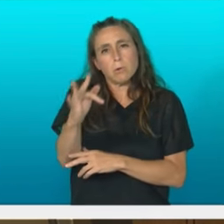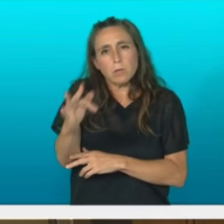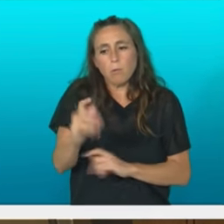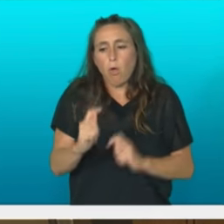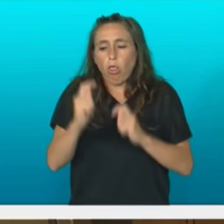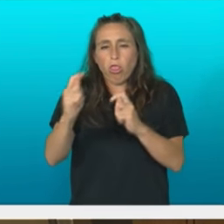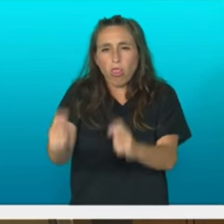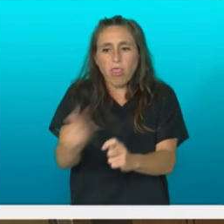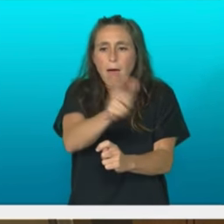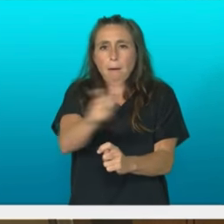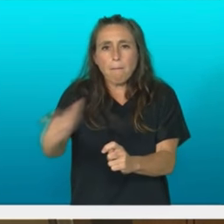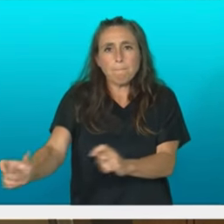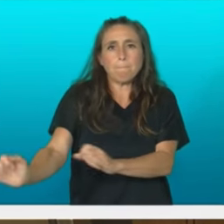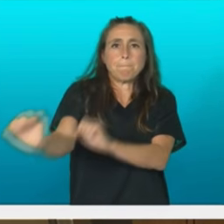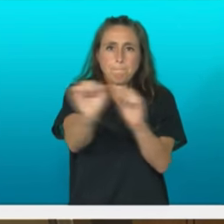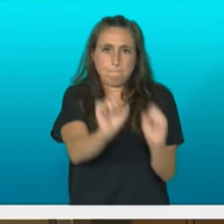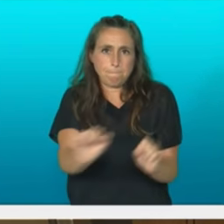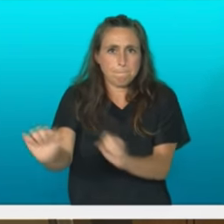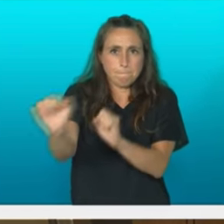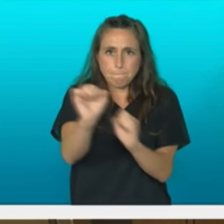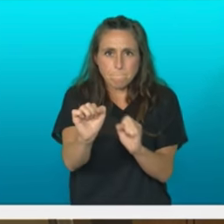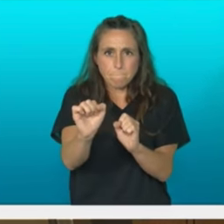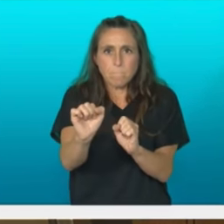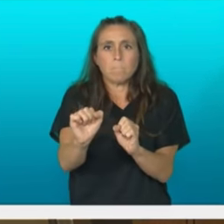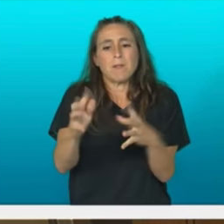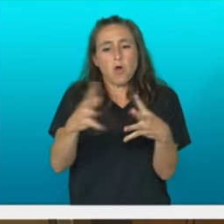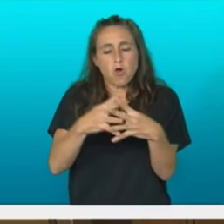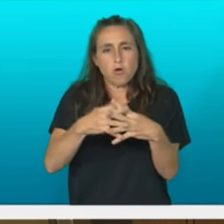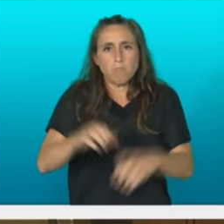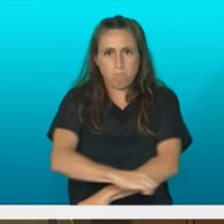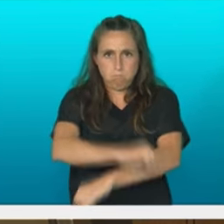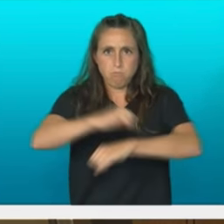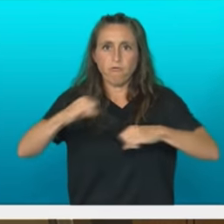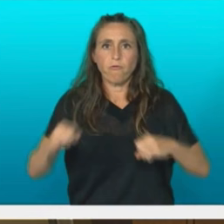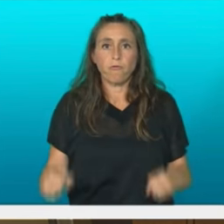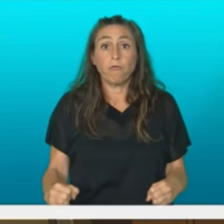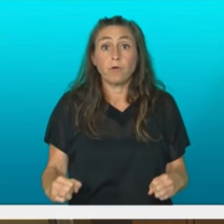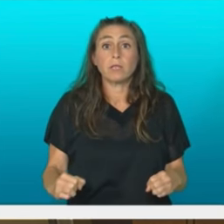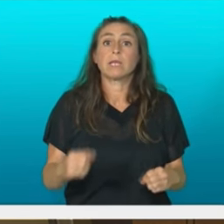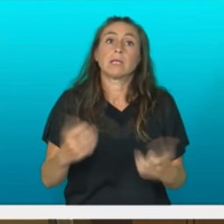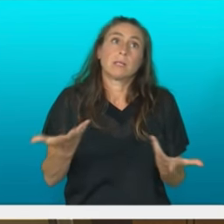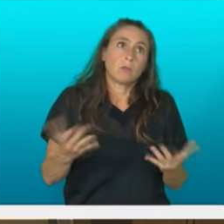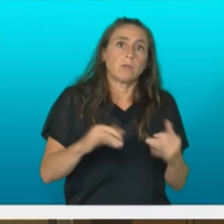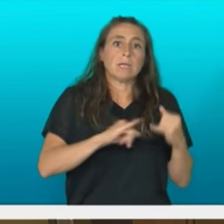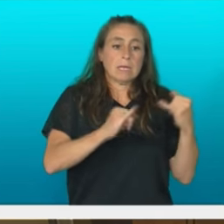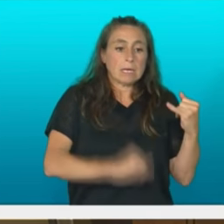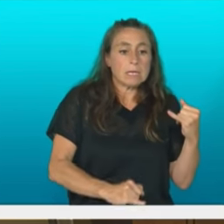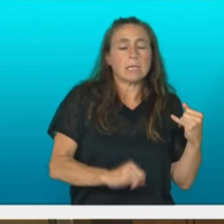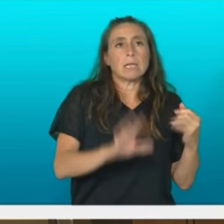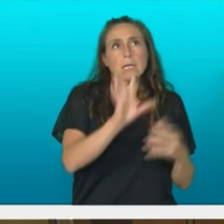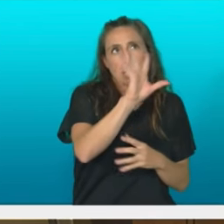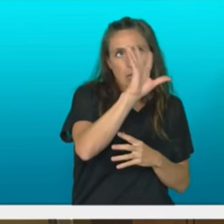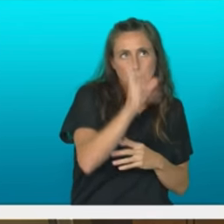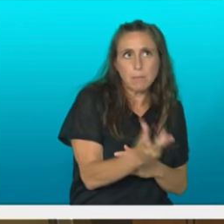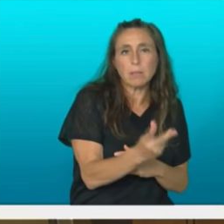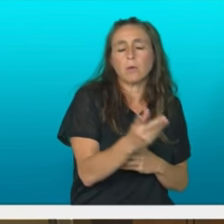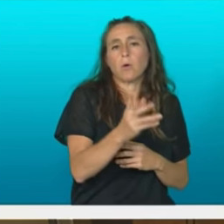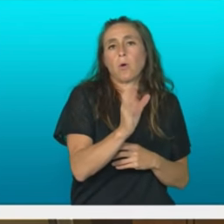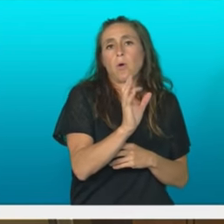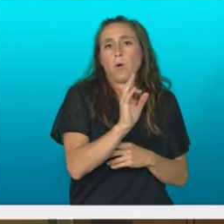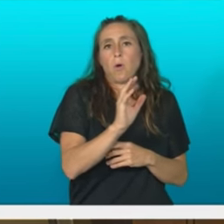egiturasen dobat, ordena berri bat. Eta krisi klimatikoarekin batera, eta lasaiago itzegingo eta hurrerago,